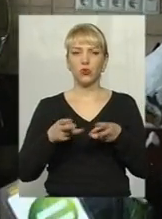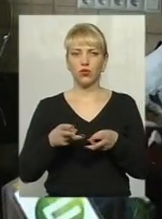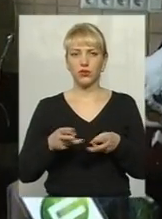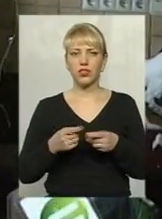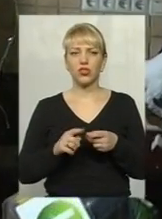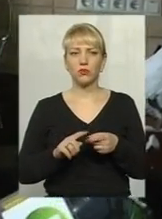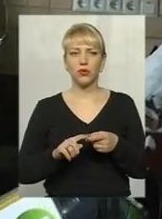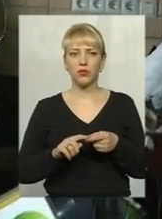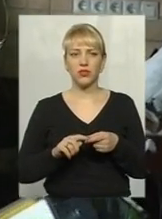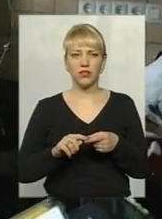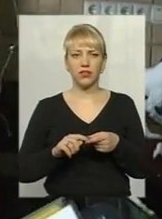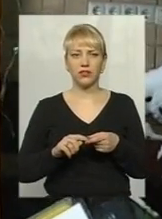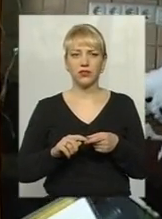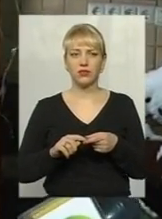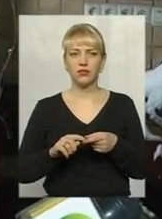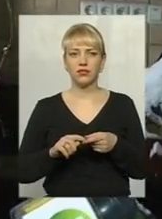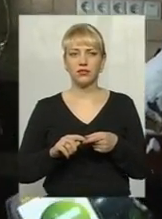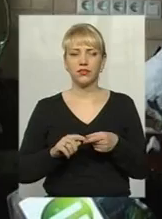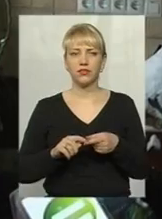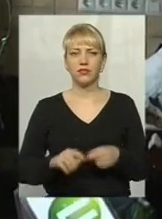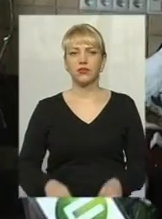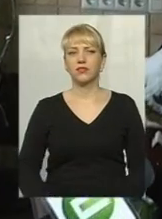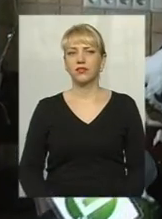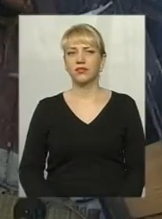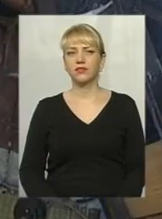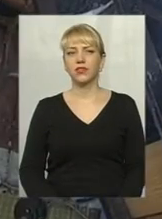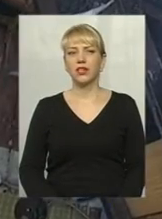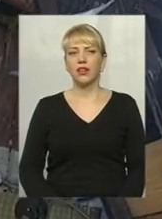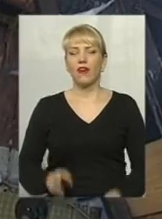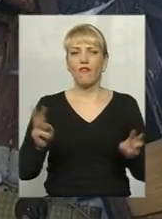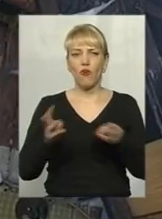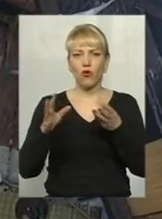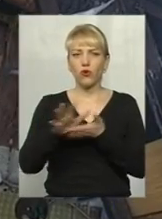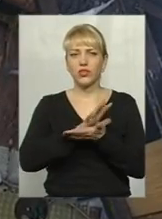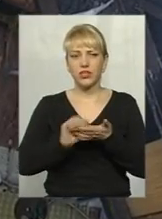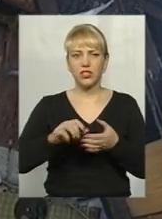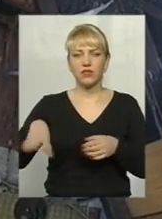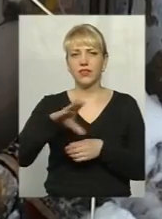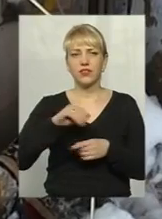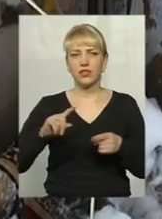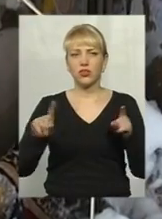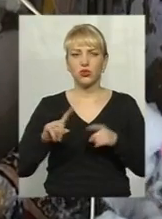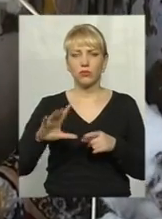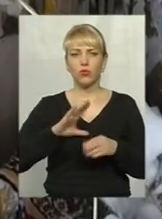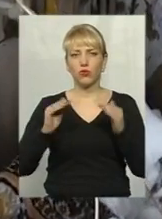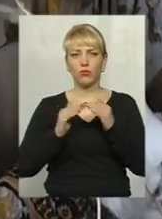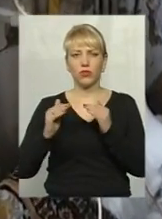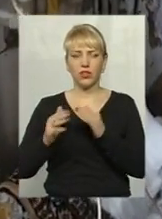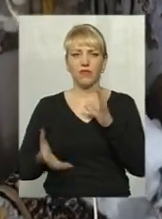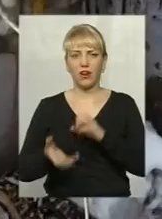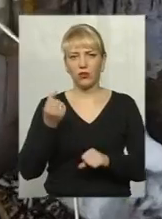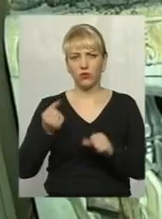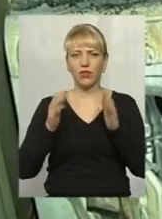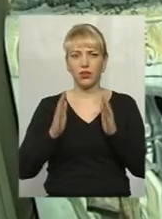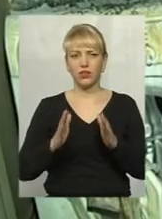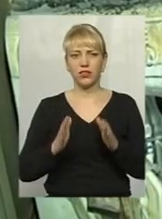панель газова була, і, бачите, самі згоріло все. Вогонь знищив усе, що було в будинку. Врятували